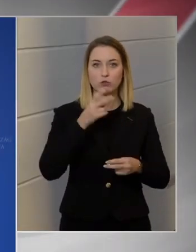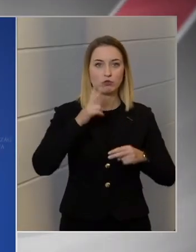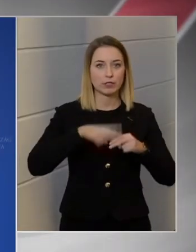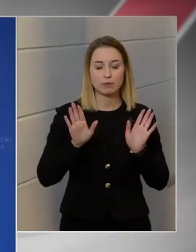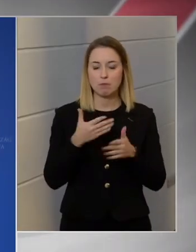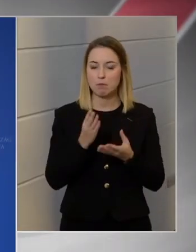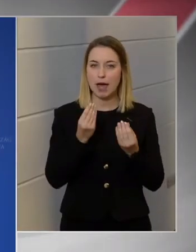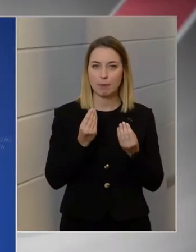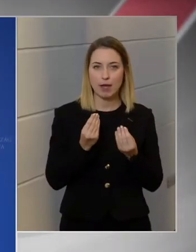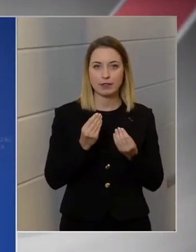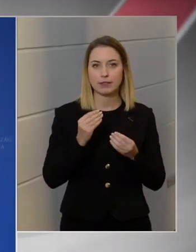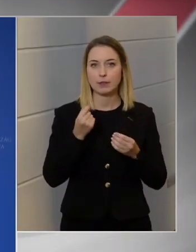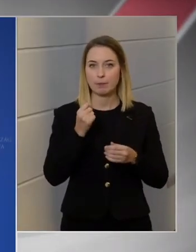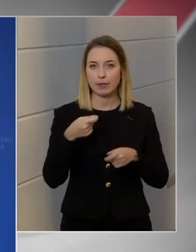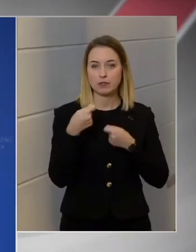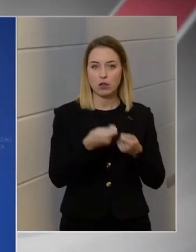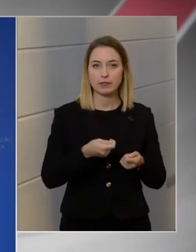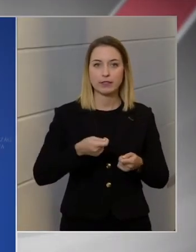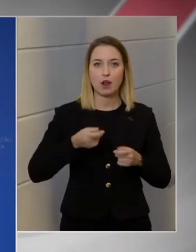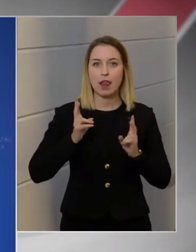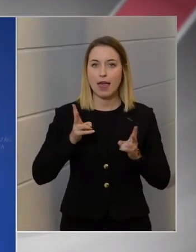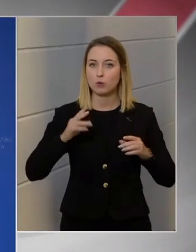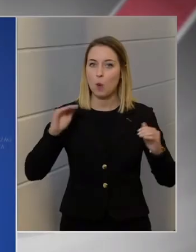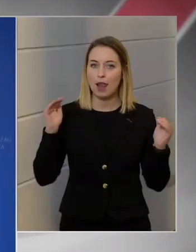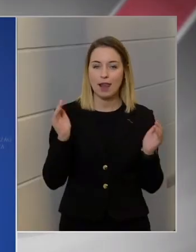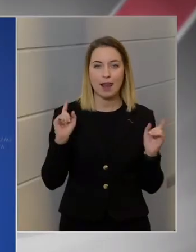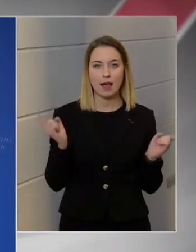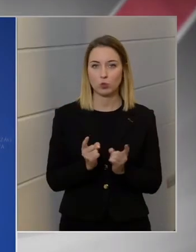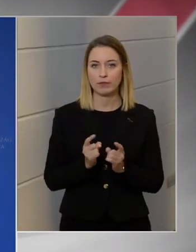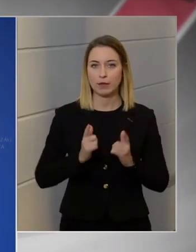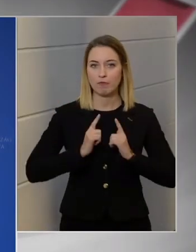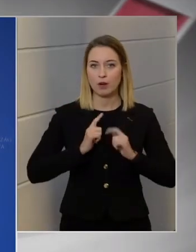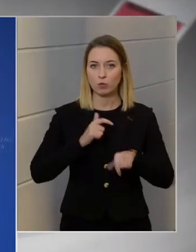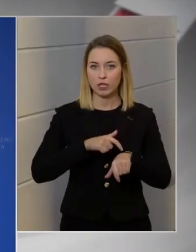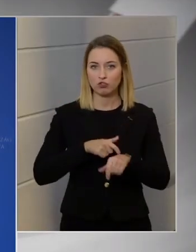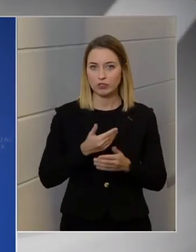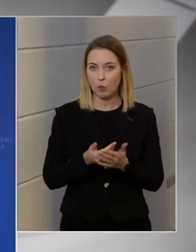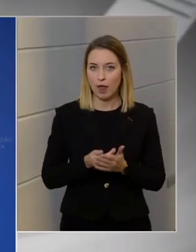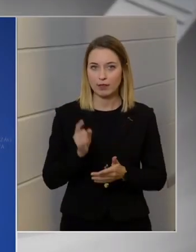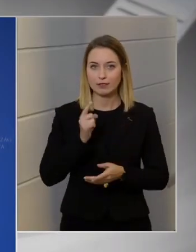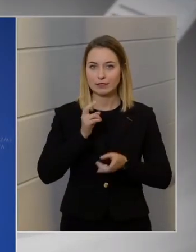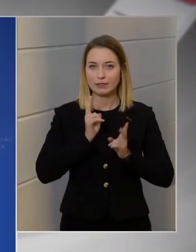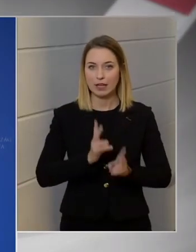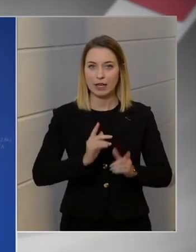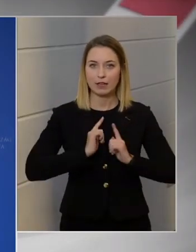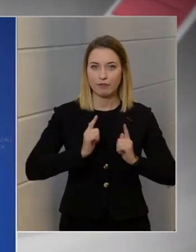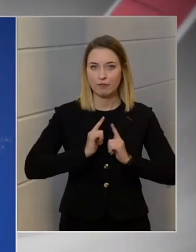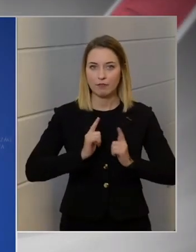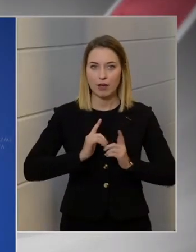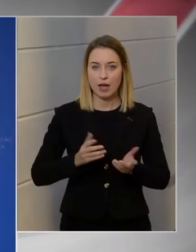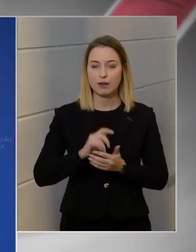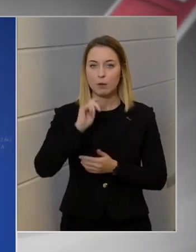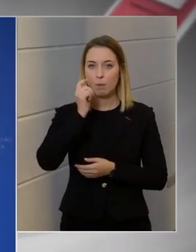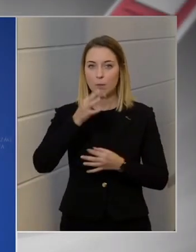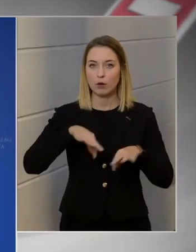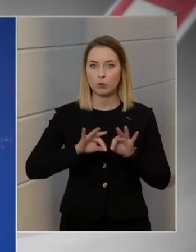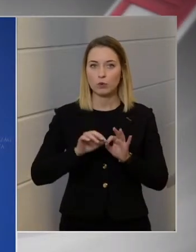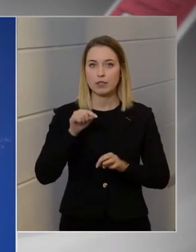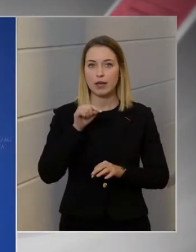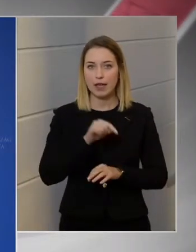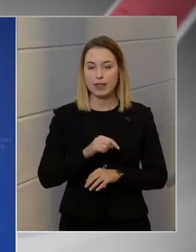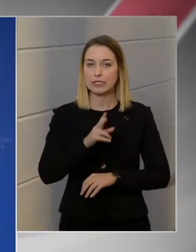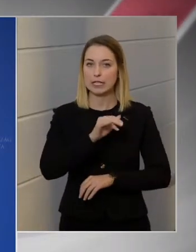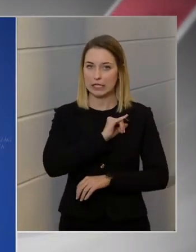bármennyi pénzt adni, hogy a lehető legrövidebb várakozási idő legyen. Igazából ne kelljen várni. Ez Magyarországnak eminens